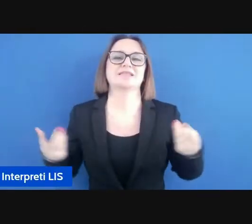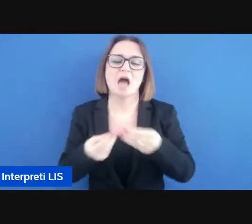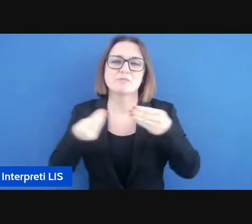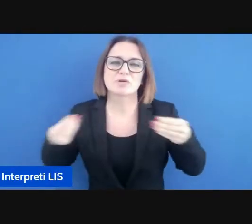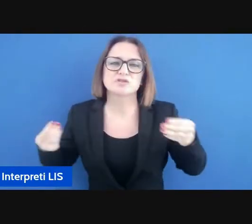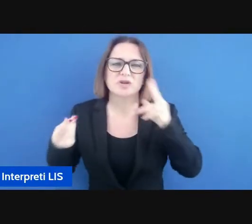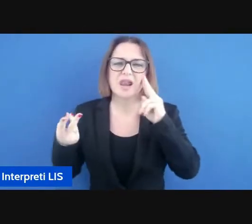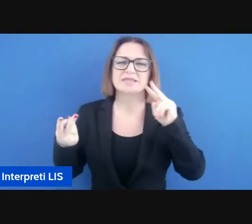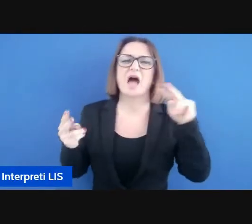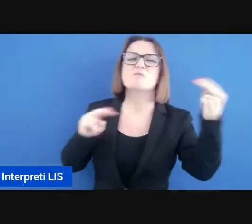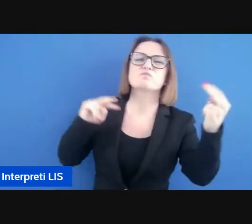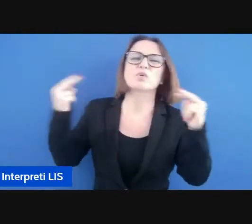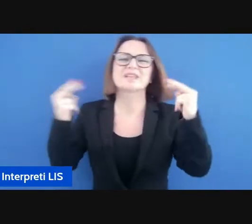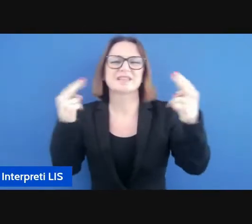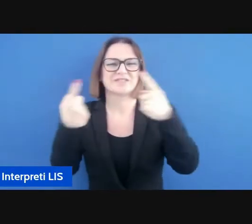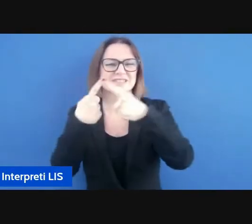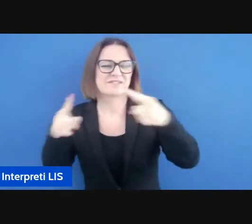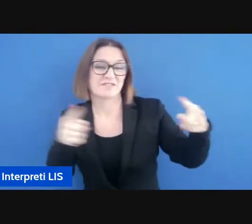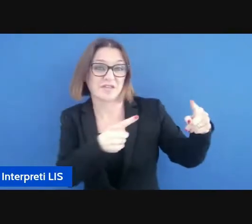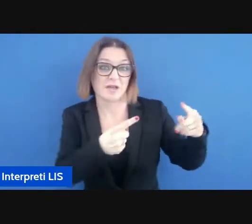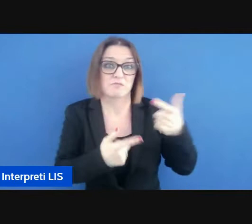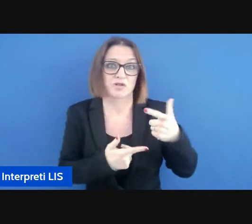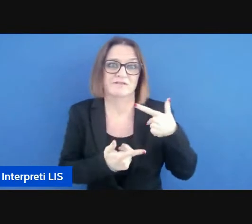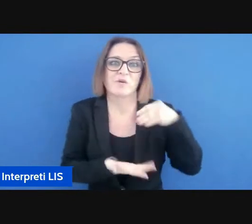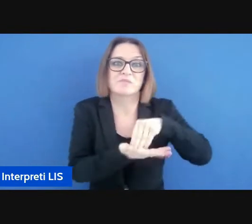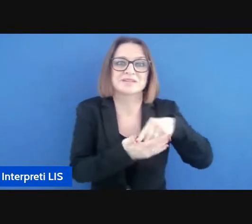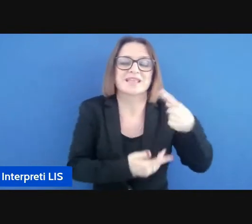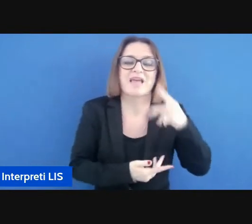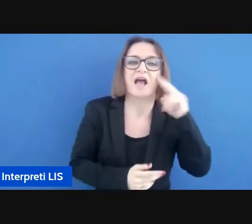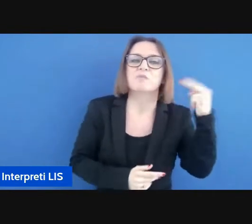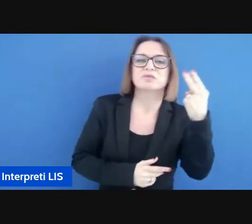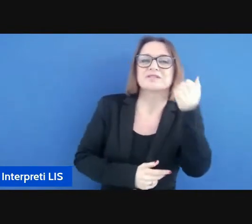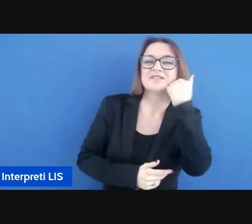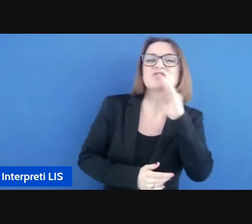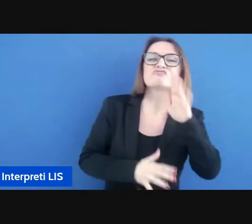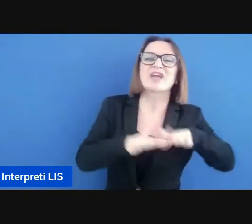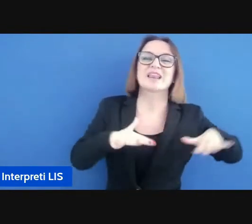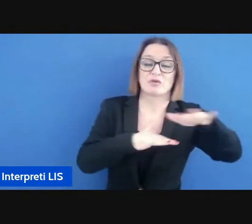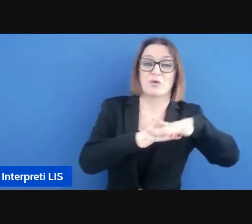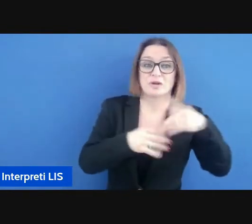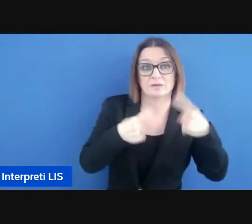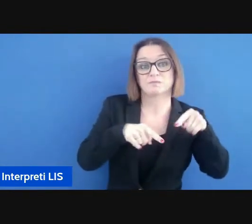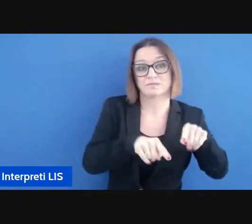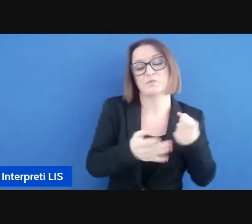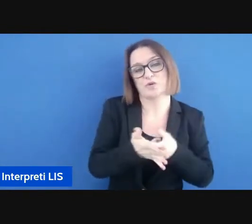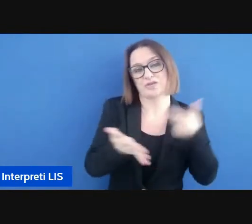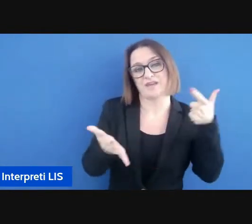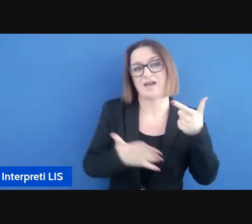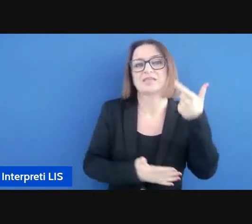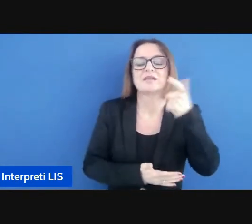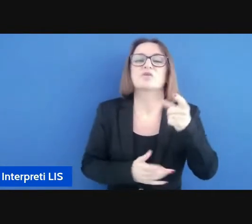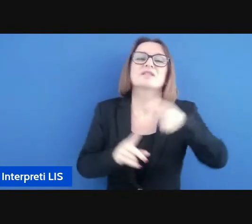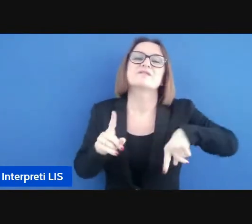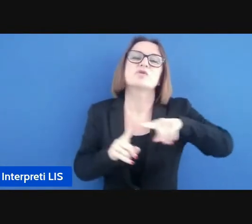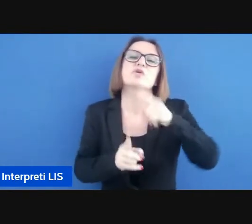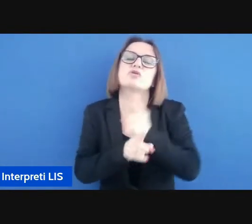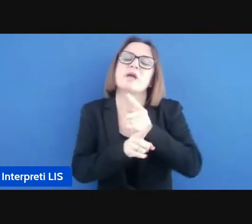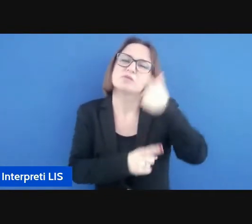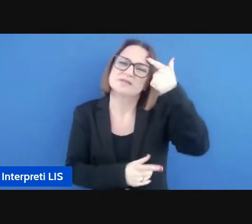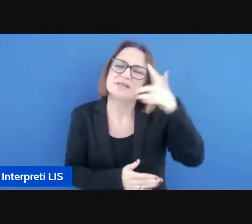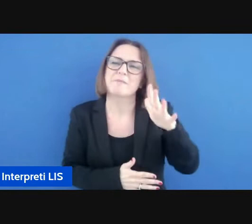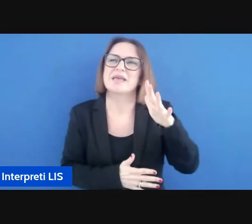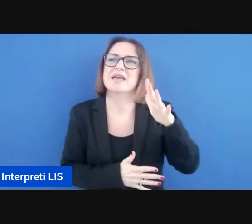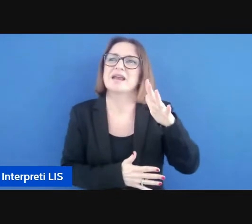esperienze come per esempio quello dei genitori questo è un aspetto molto importante lo sappiamo per riuscire a realizzare l'inclusione